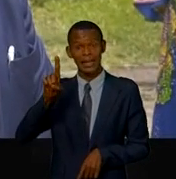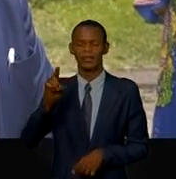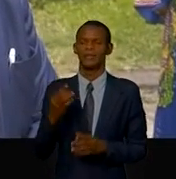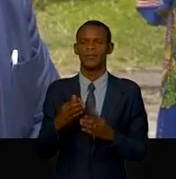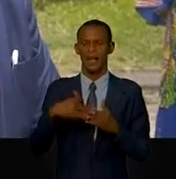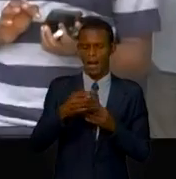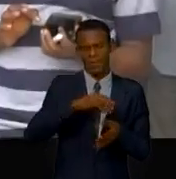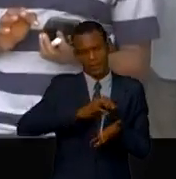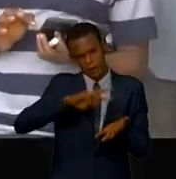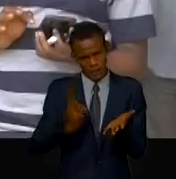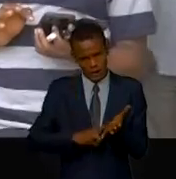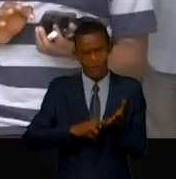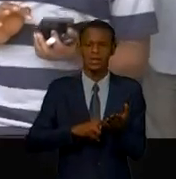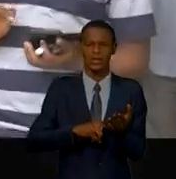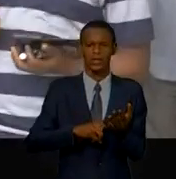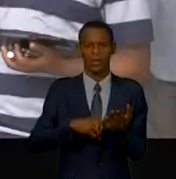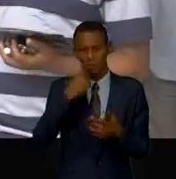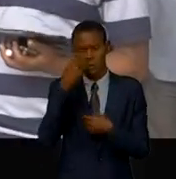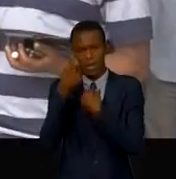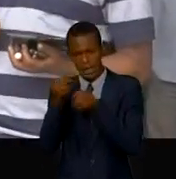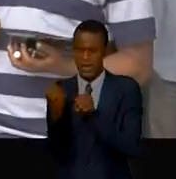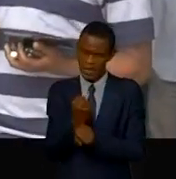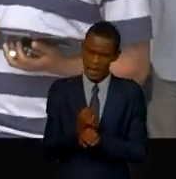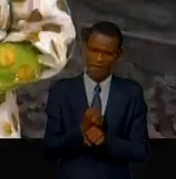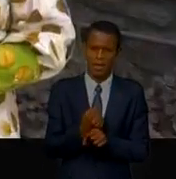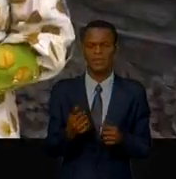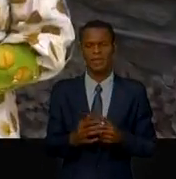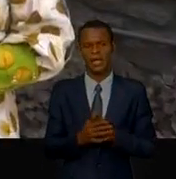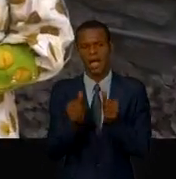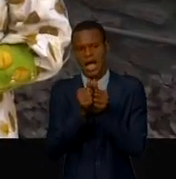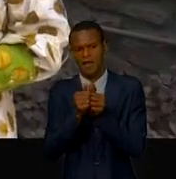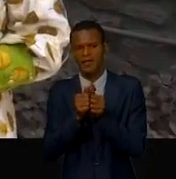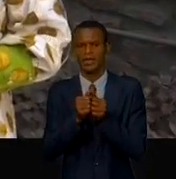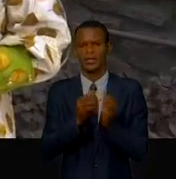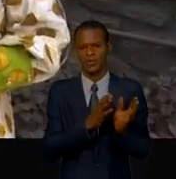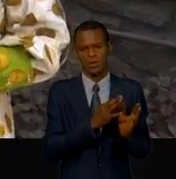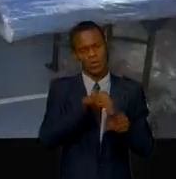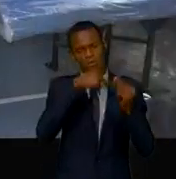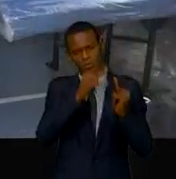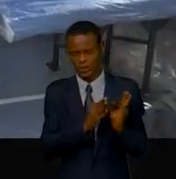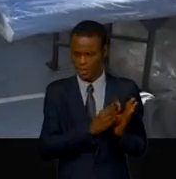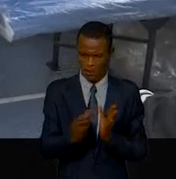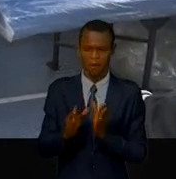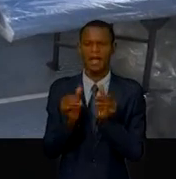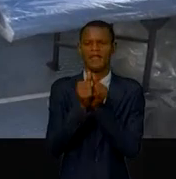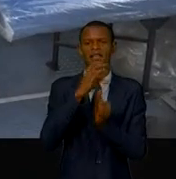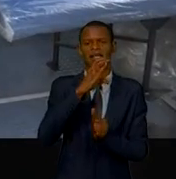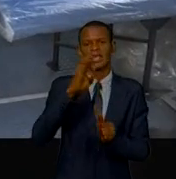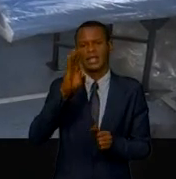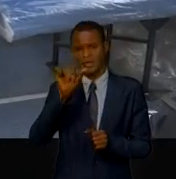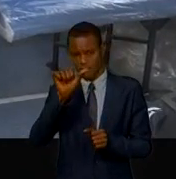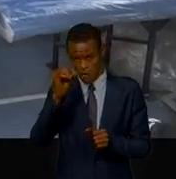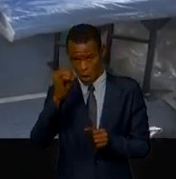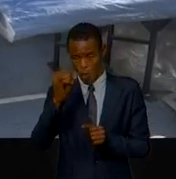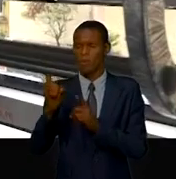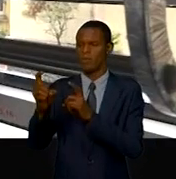création d'emplois pas d'essais du ministère du Plan et les concessionnaires CFAO pour la fourniture de quatre véhicules de marque